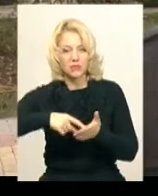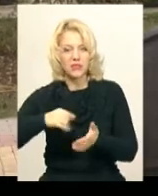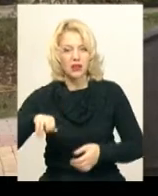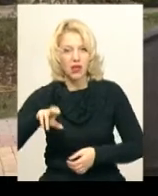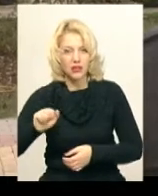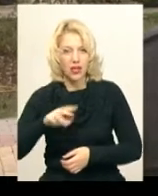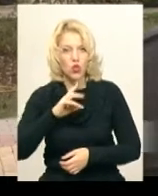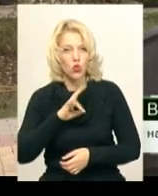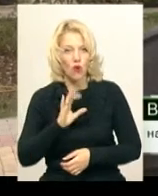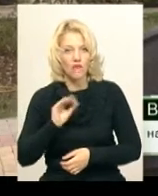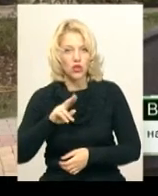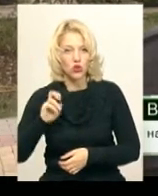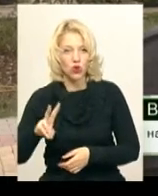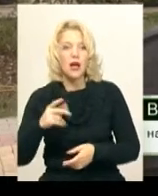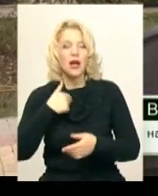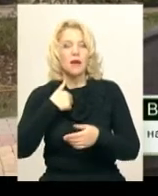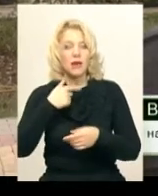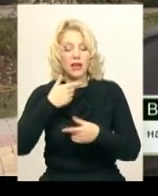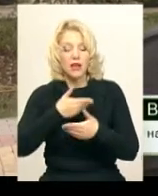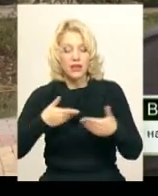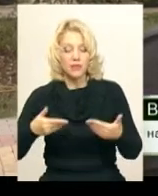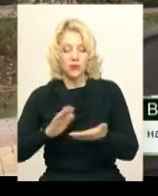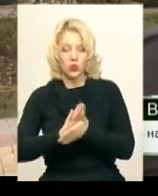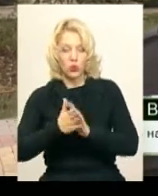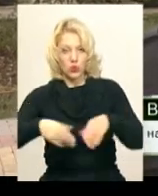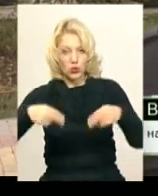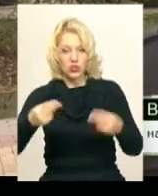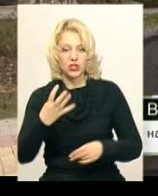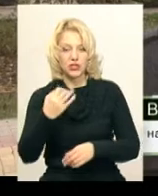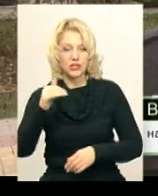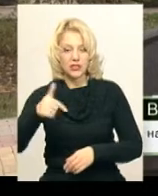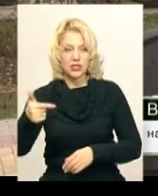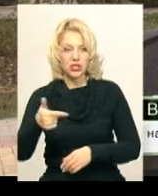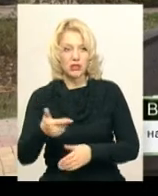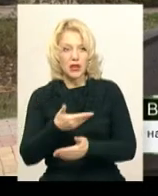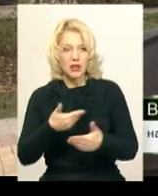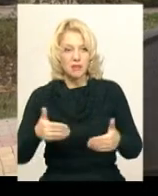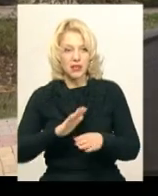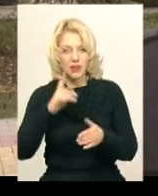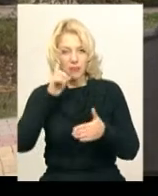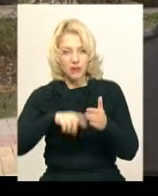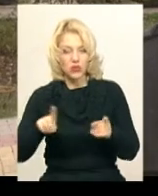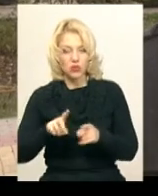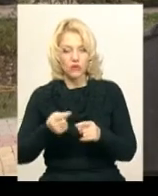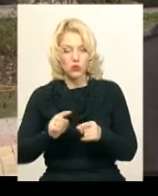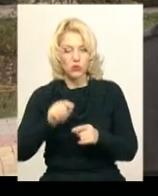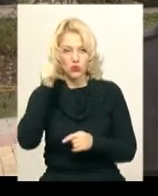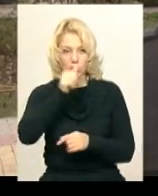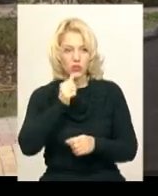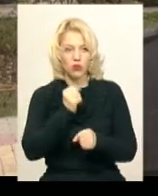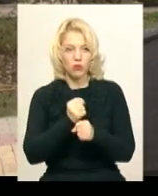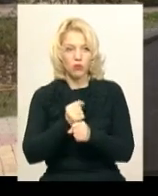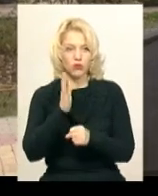Новачок. Ми заключили угоду на 400 тисяч гривень, і ми не певні, що цього року будуть роботи